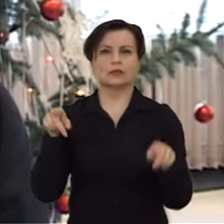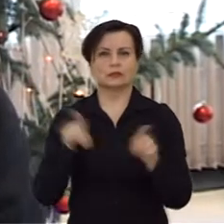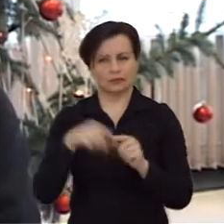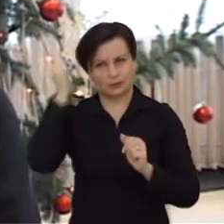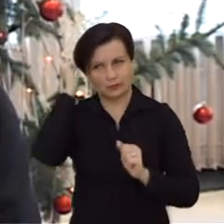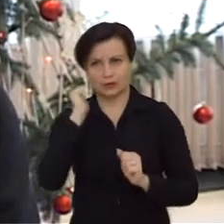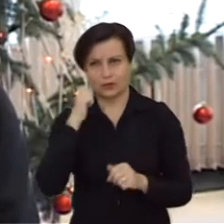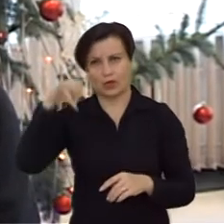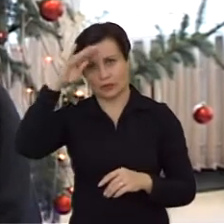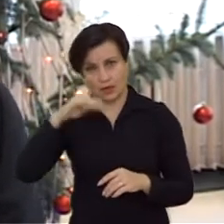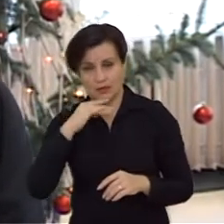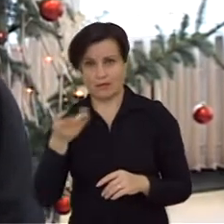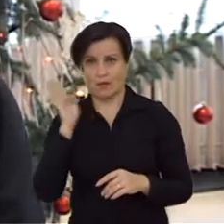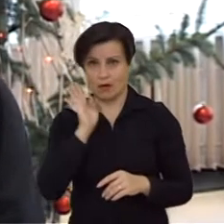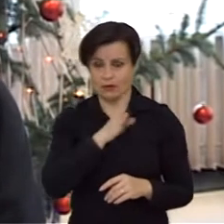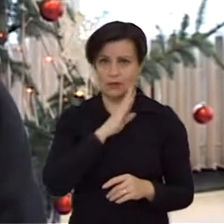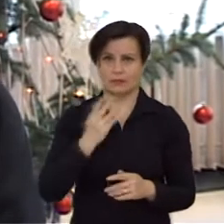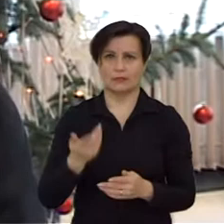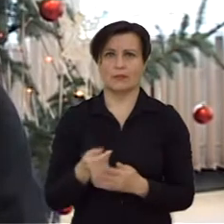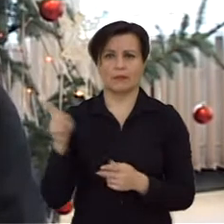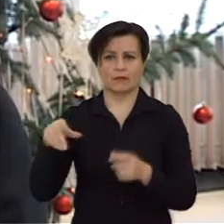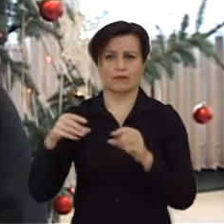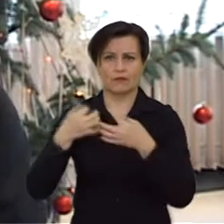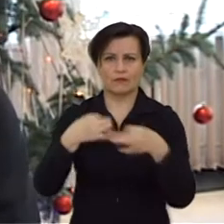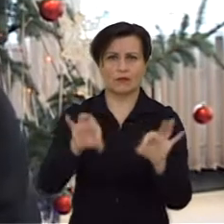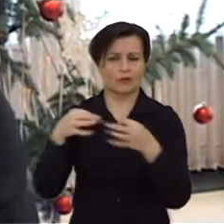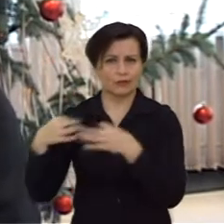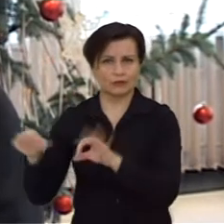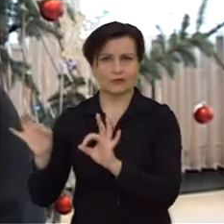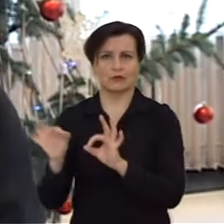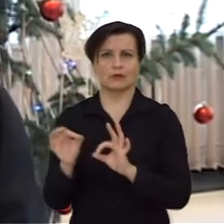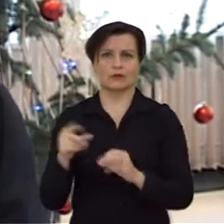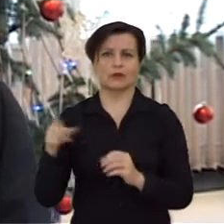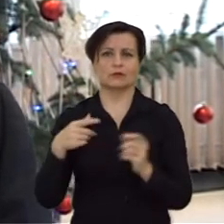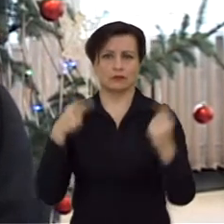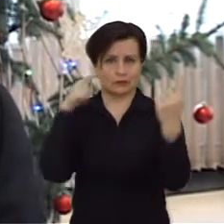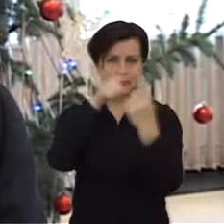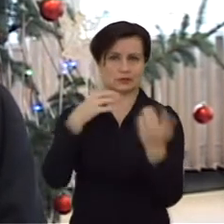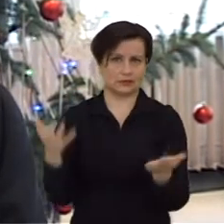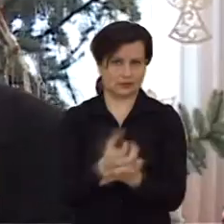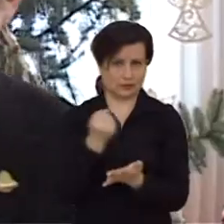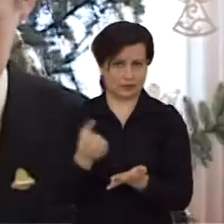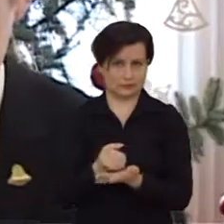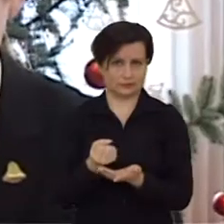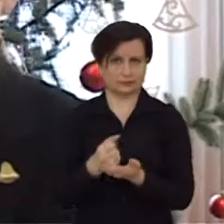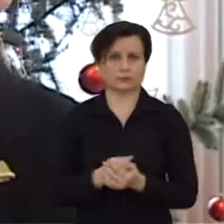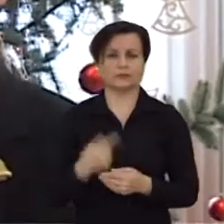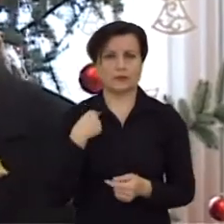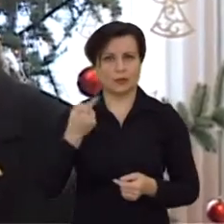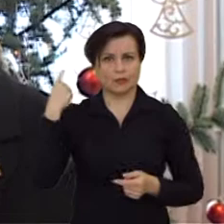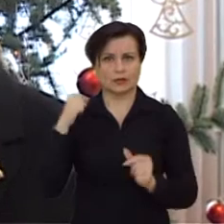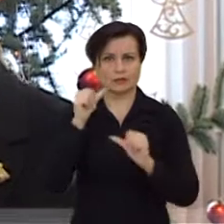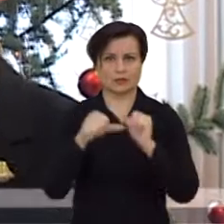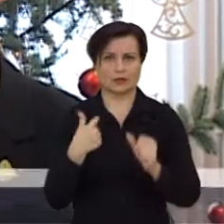Aišku, ir dėkoju tėveliam, kurie sudaro galimybes jų vaikam, atžalom, siektų aukštumų. Praeitais metais